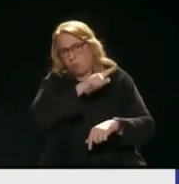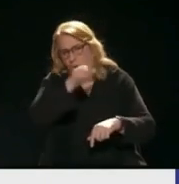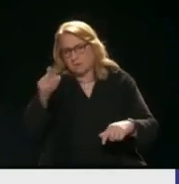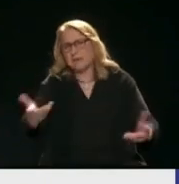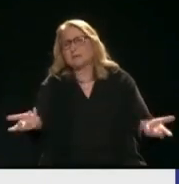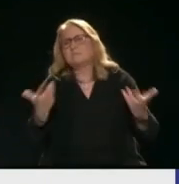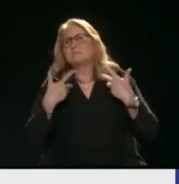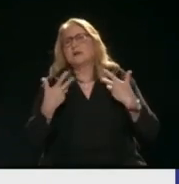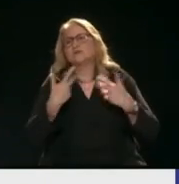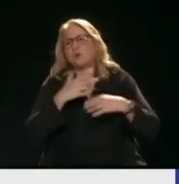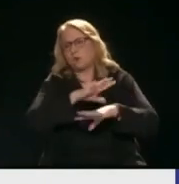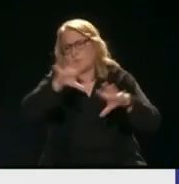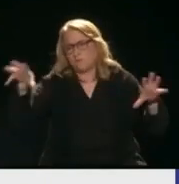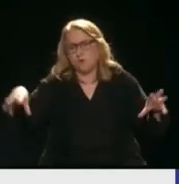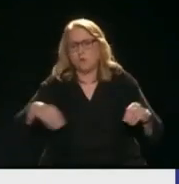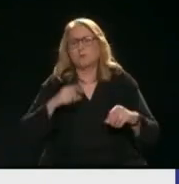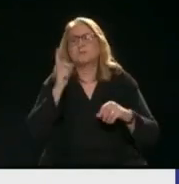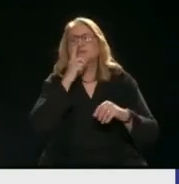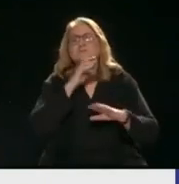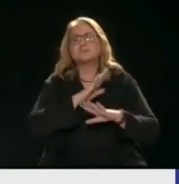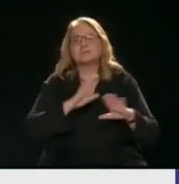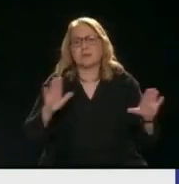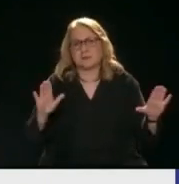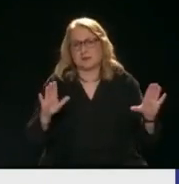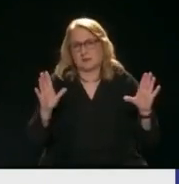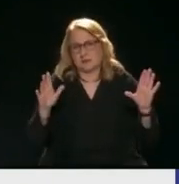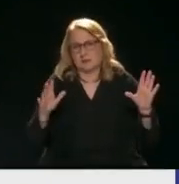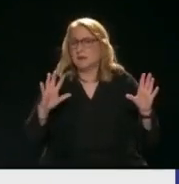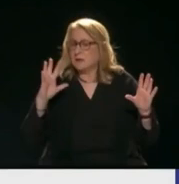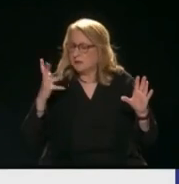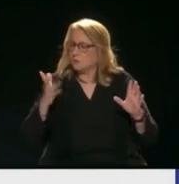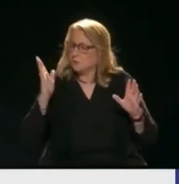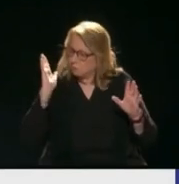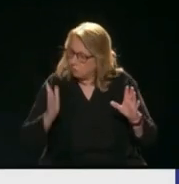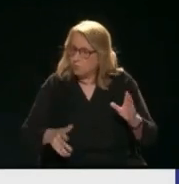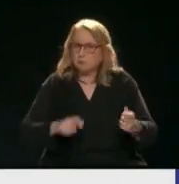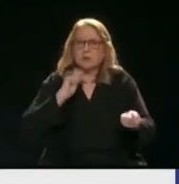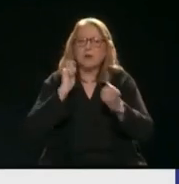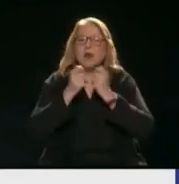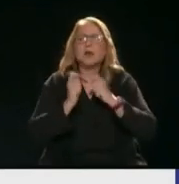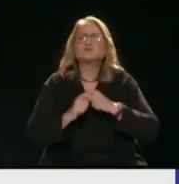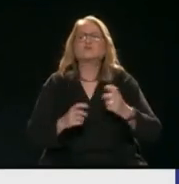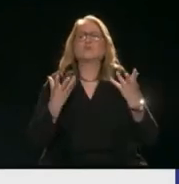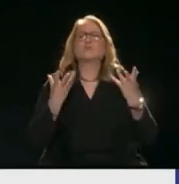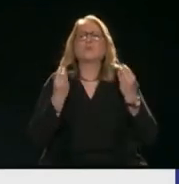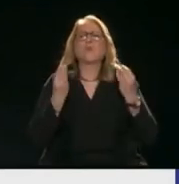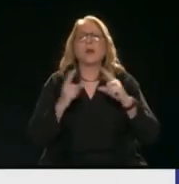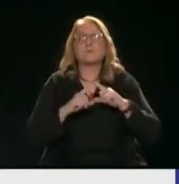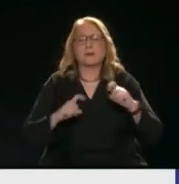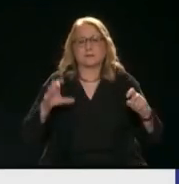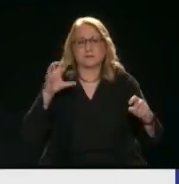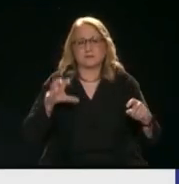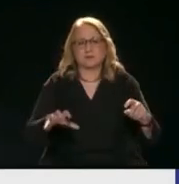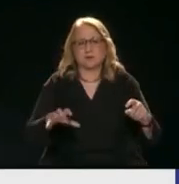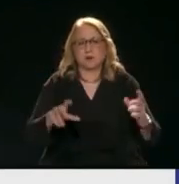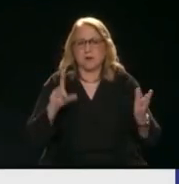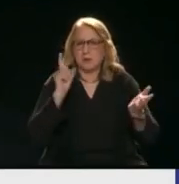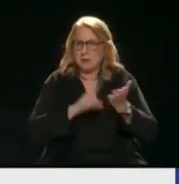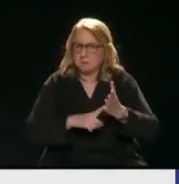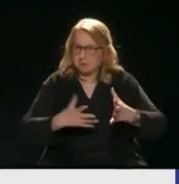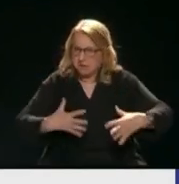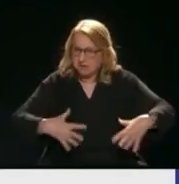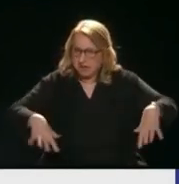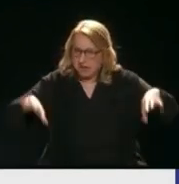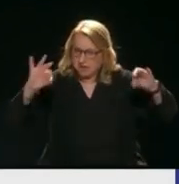Άρα κατανοείτε Το τι μπορούν να αλλάξουν στη χώρα Τα πάντα θα αλλάξουν στη χώρα Θα είναι ένα μεγάλο εργοτάξιο Να